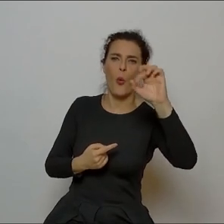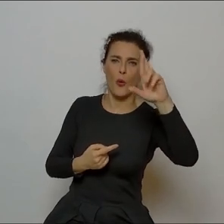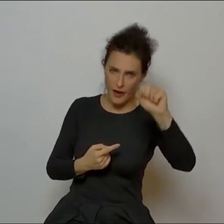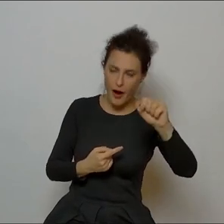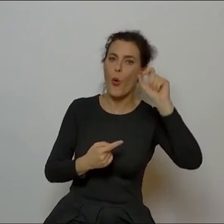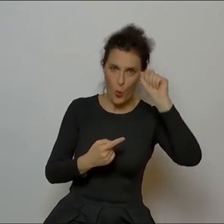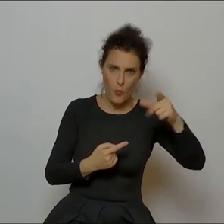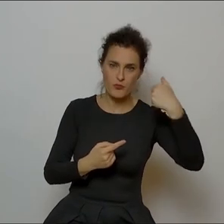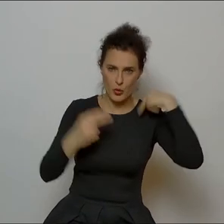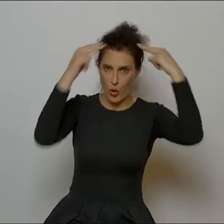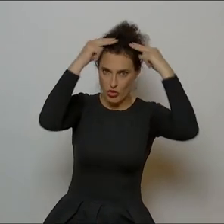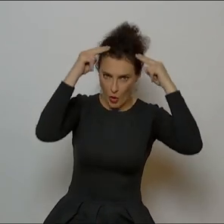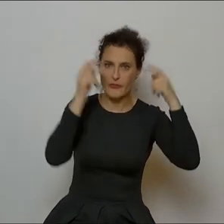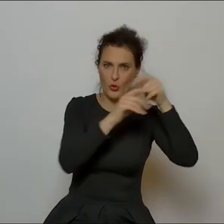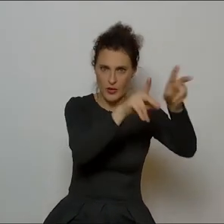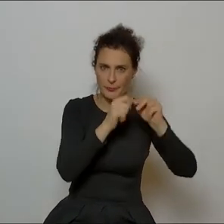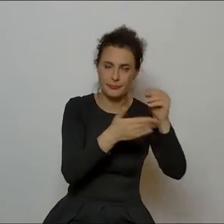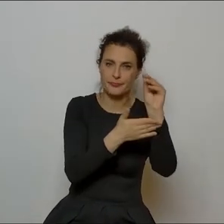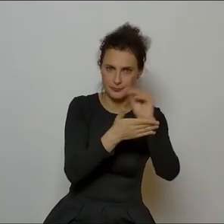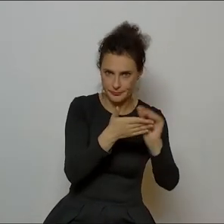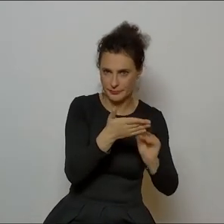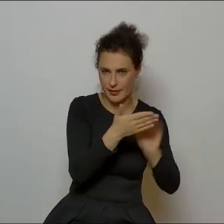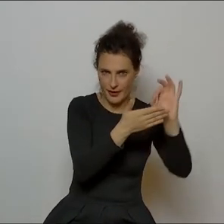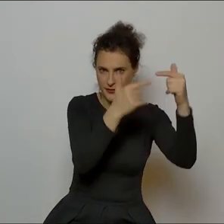sięga po Norwida, ale z tego co wiem, to to są chyba,